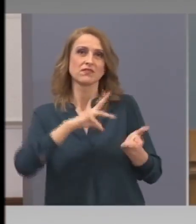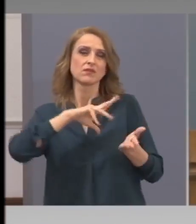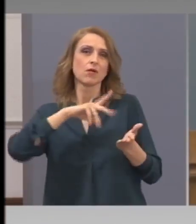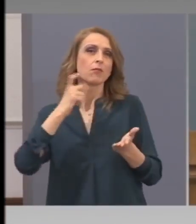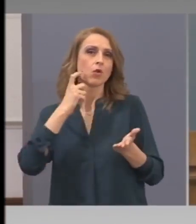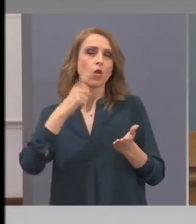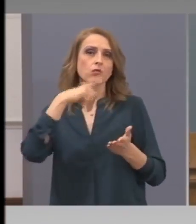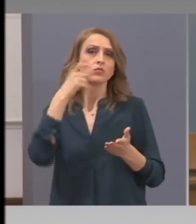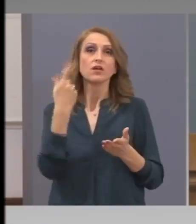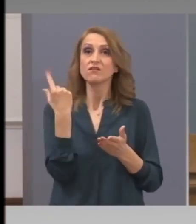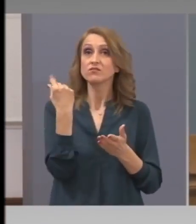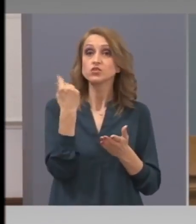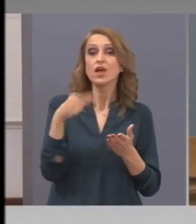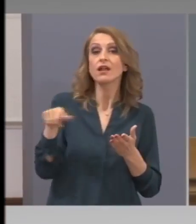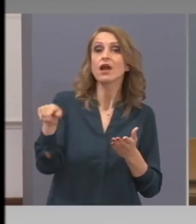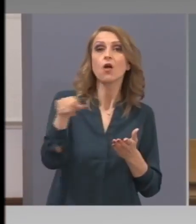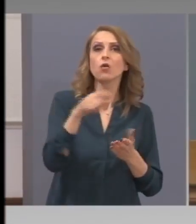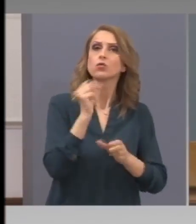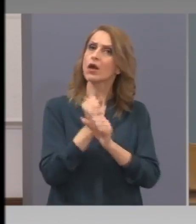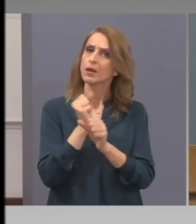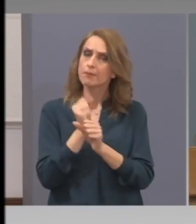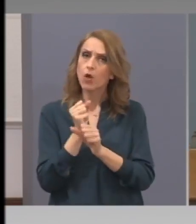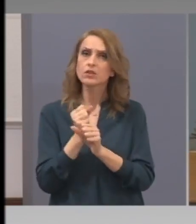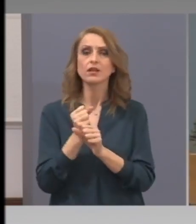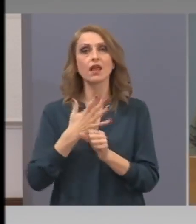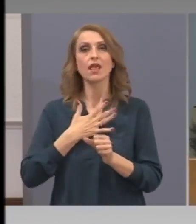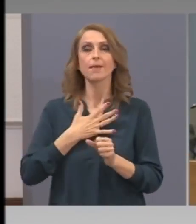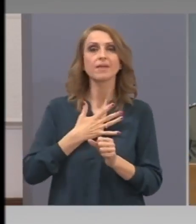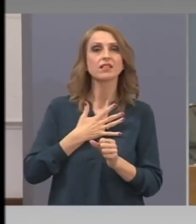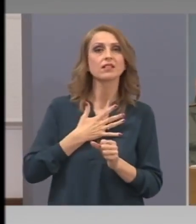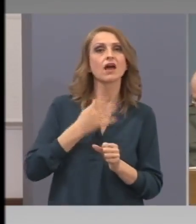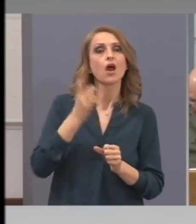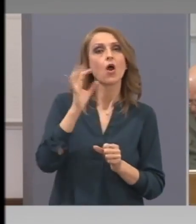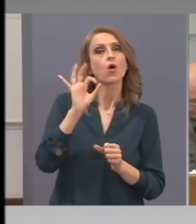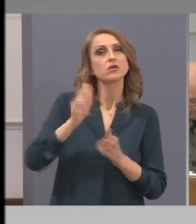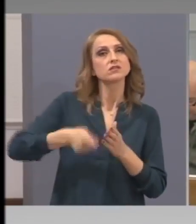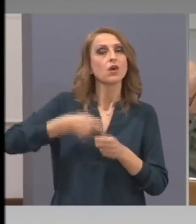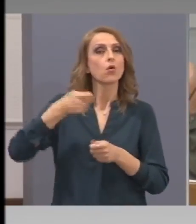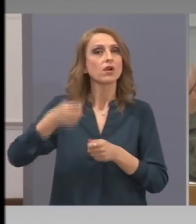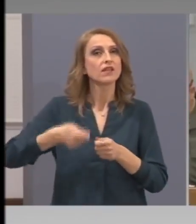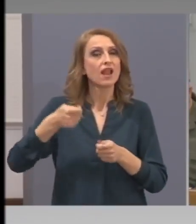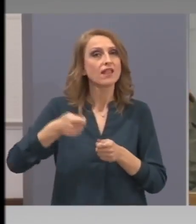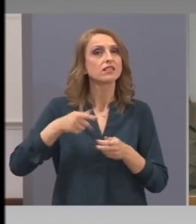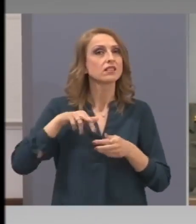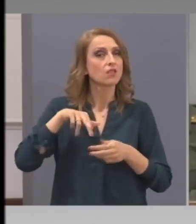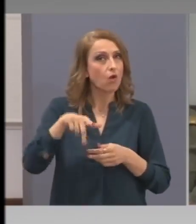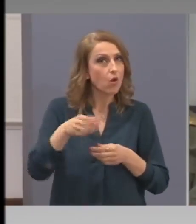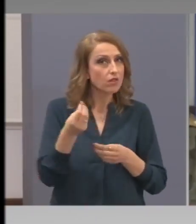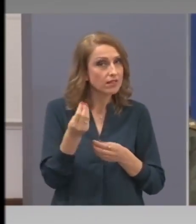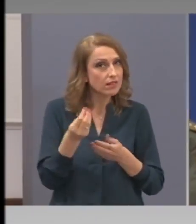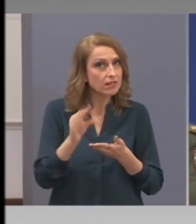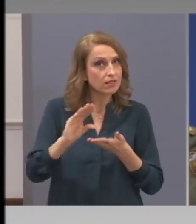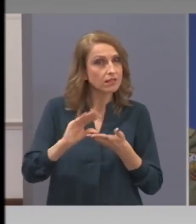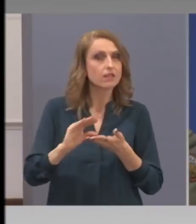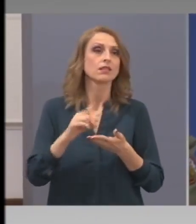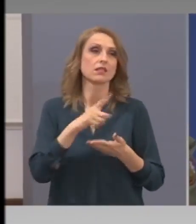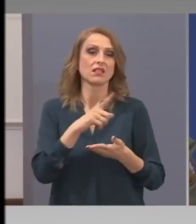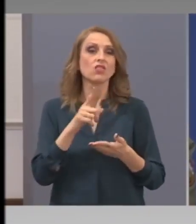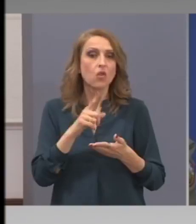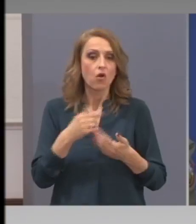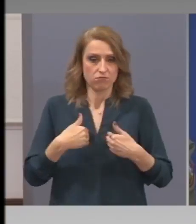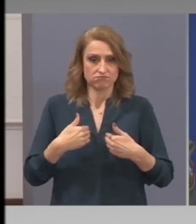които до вчера са работили имат осигурителен доход и осигурителен принос към системата, но работодател ги е освободил,